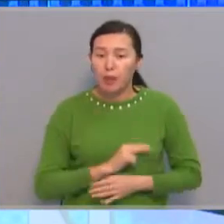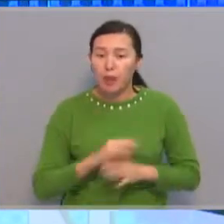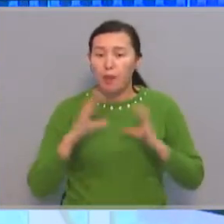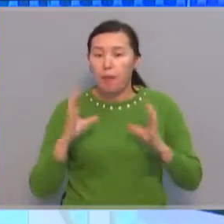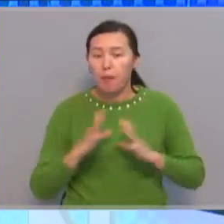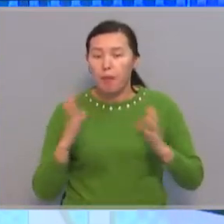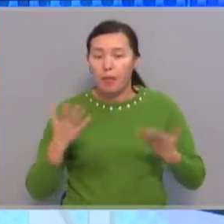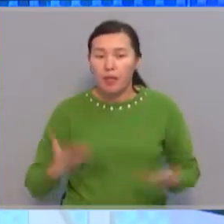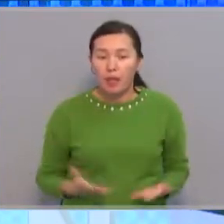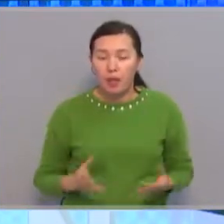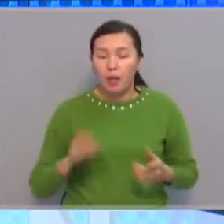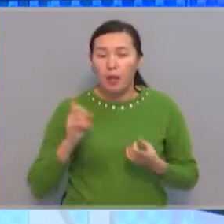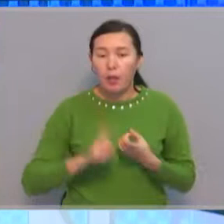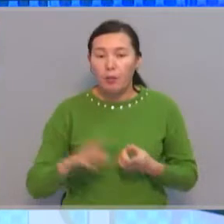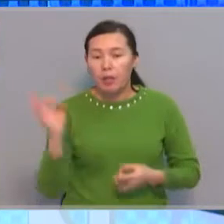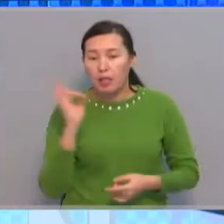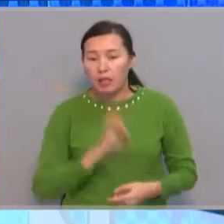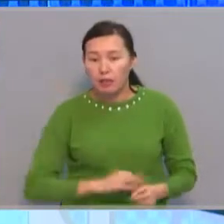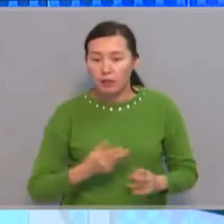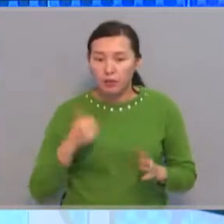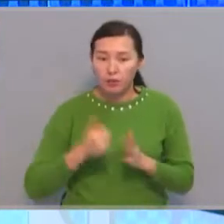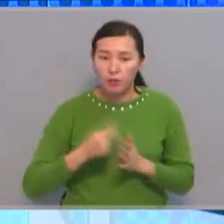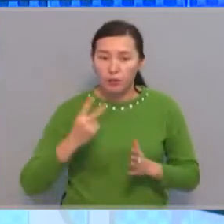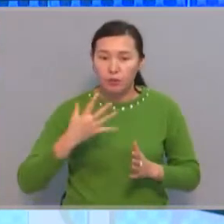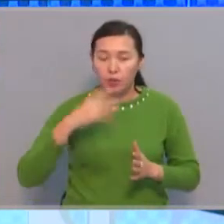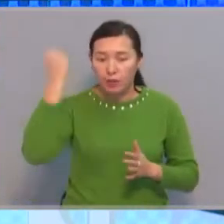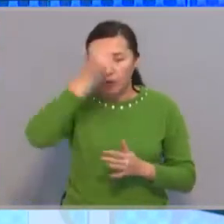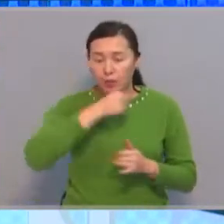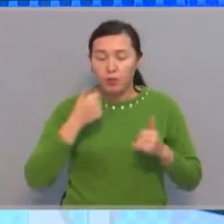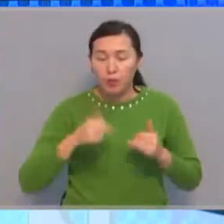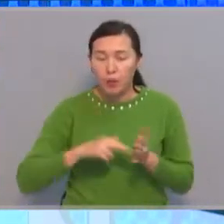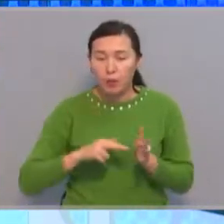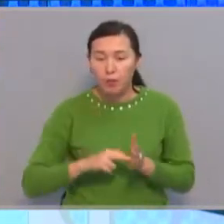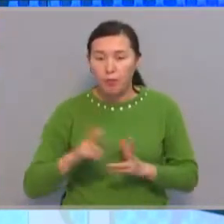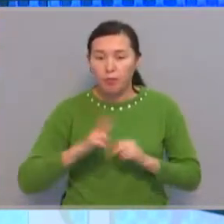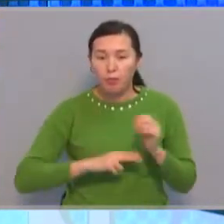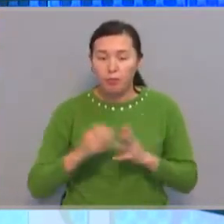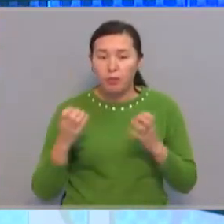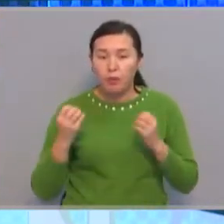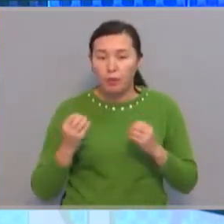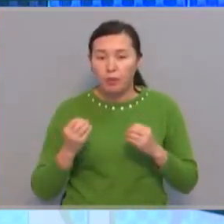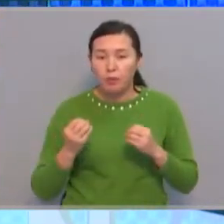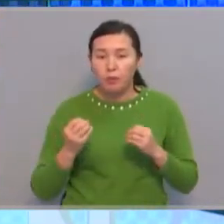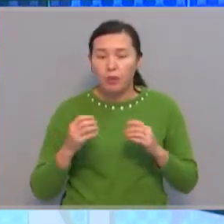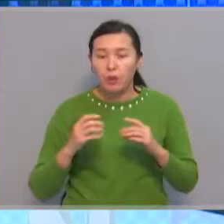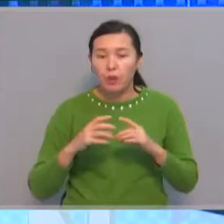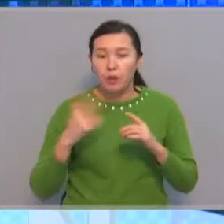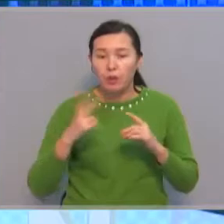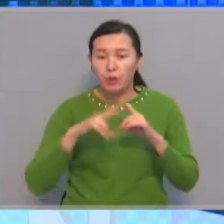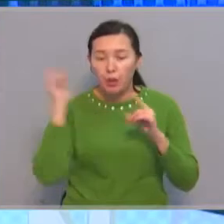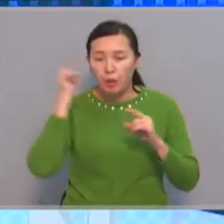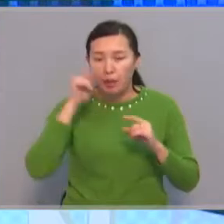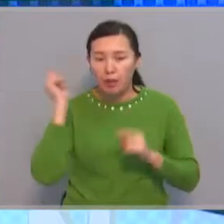обеспечению жителей коммунальными благами. До 2025 года здесь планируют построить дополнительные корпусы к трем